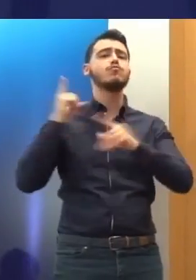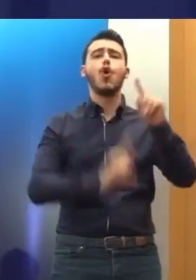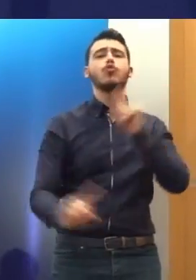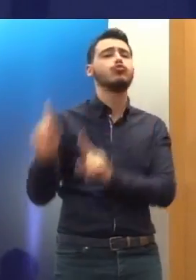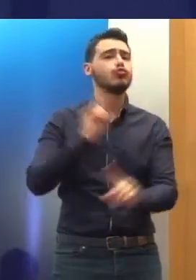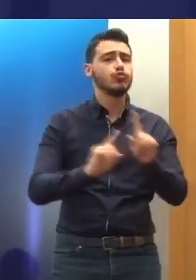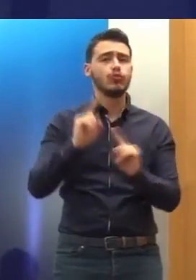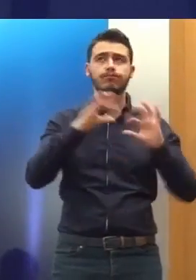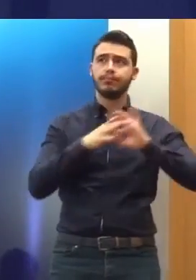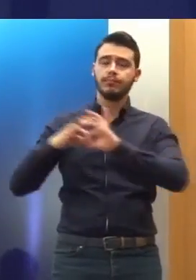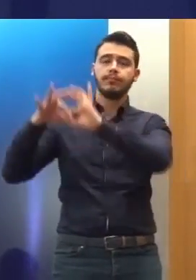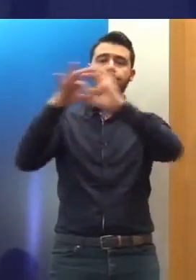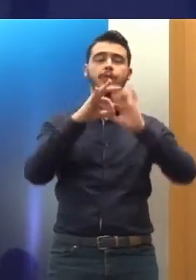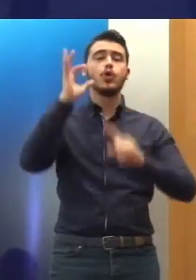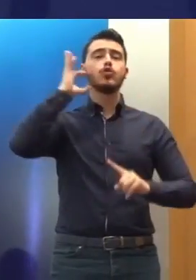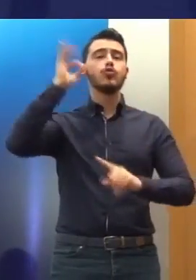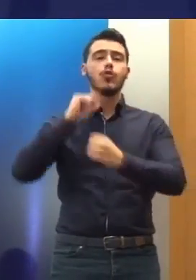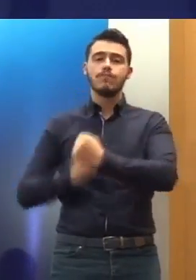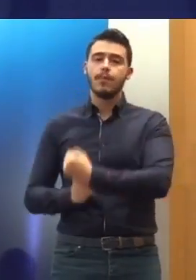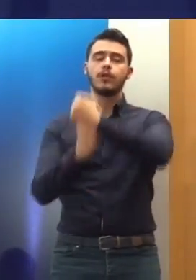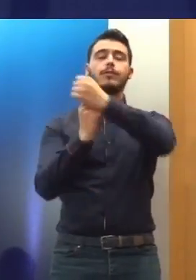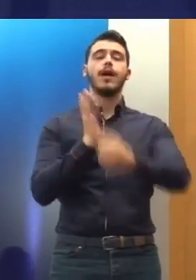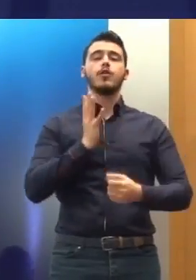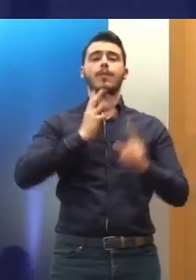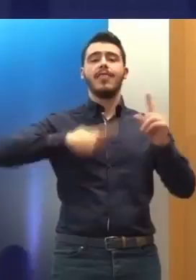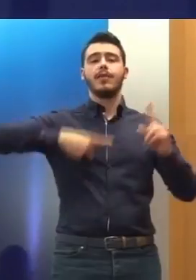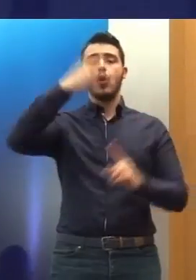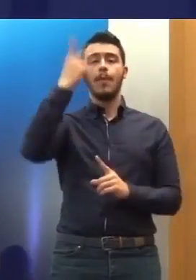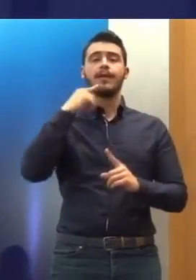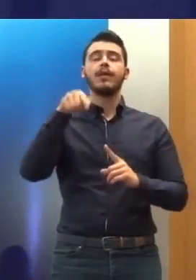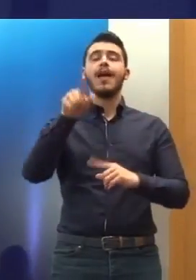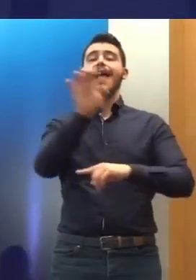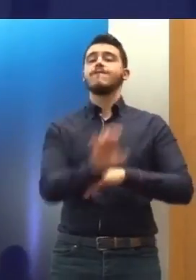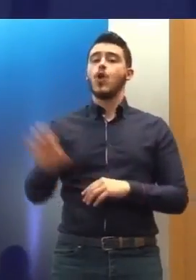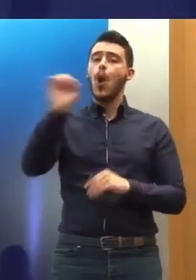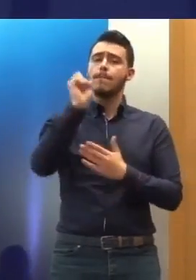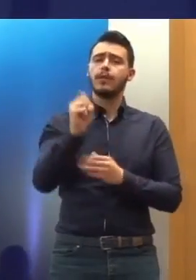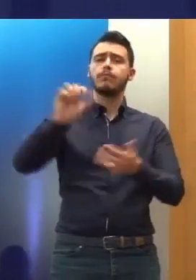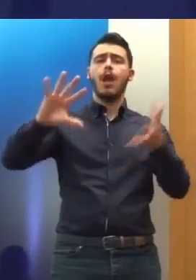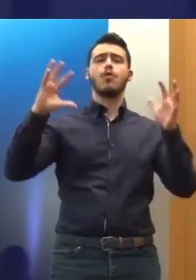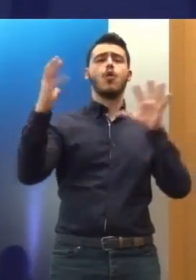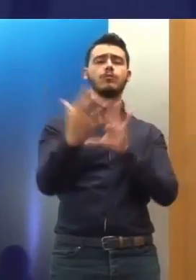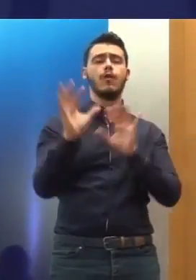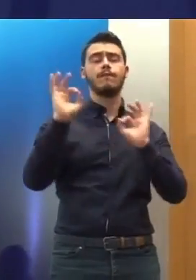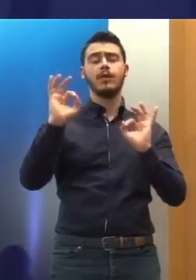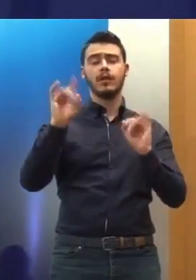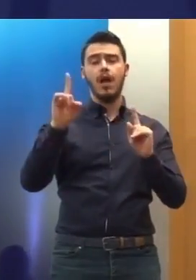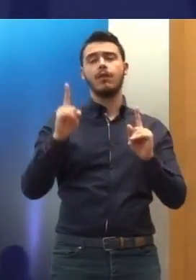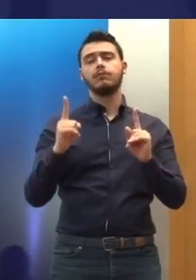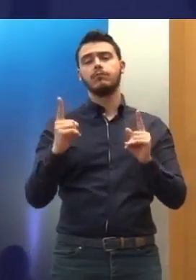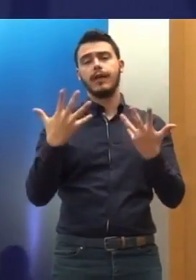σταθεί η ψηλά ευρωστασία των δικαιωμάτων των ανθρώπων στην Ευρώπη και στον κόσμο, όταν οι προκλήσεις βεβαίως, το πρώτο διάταγμα